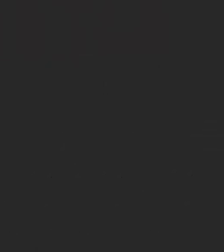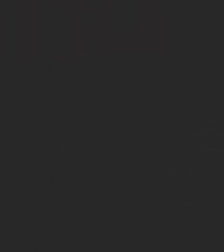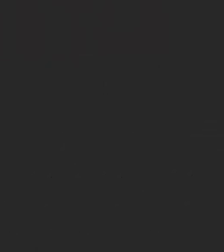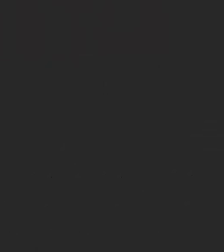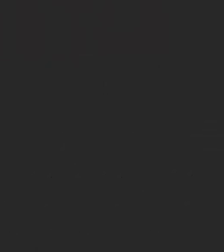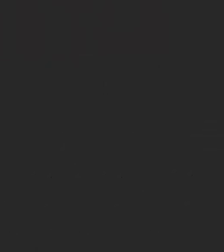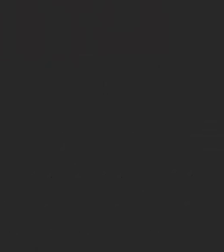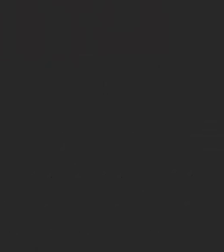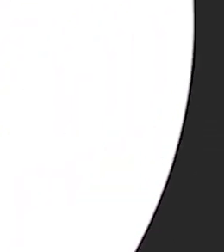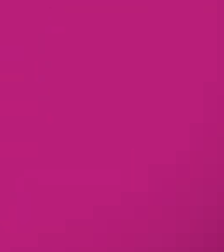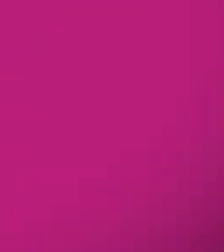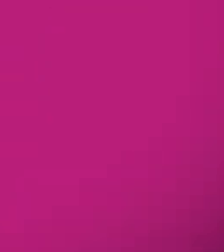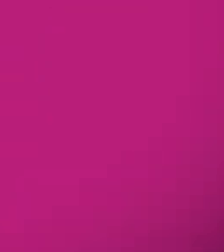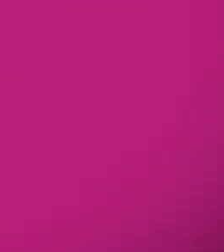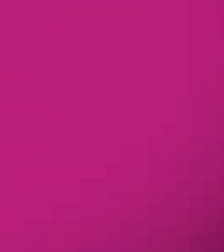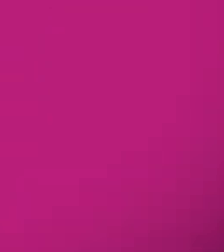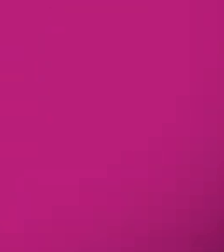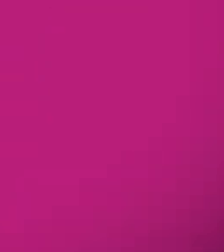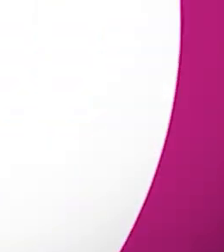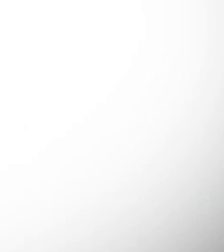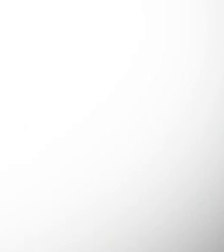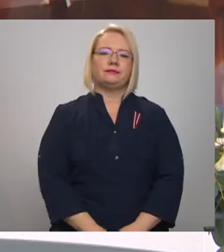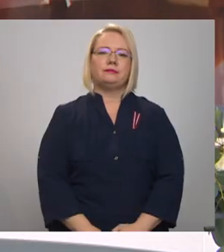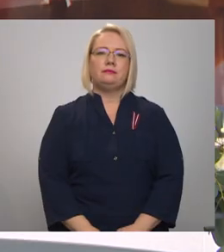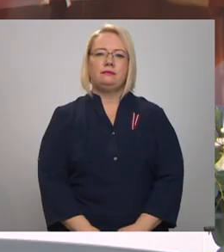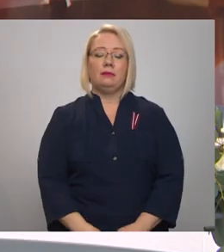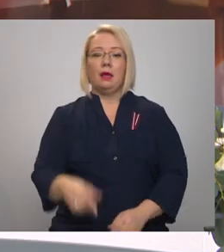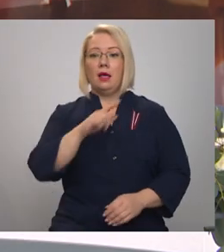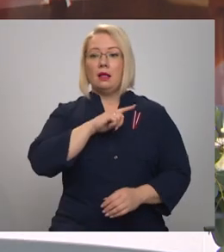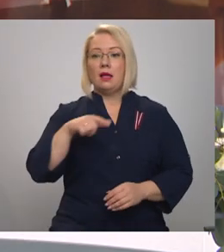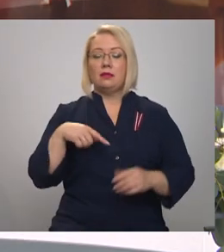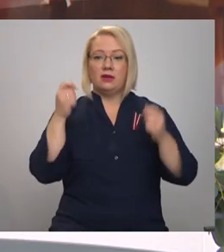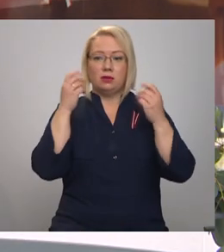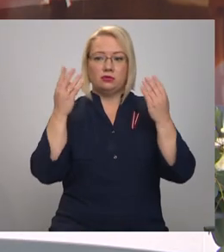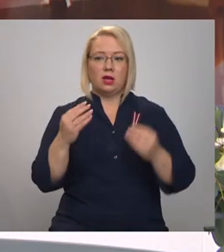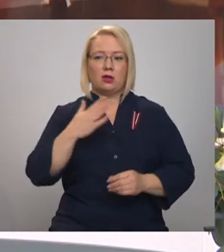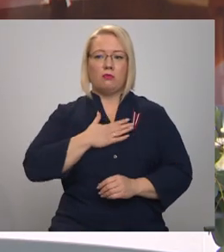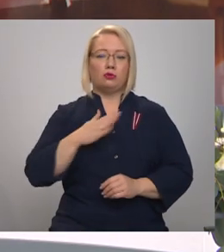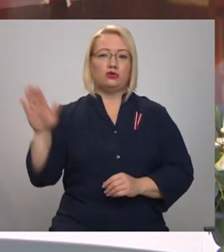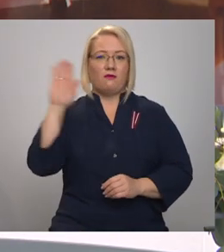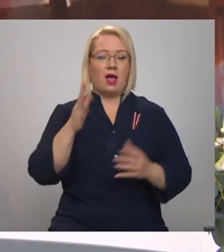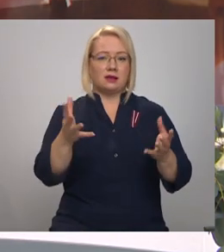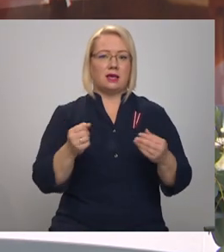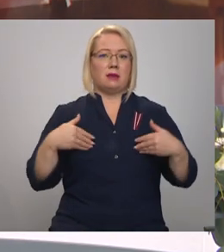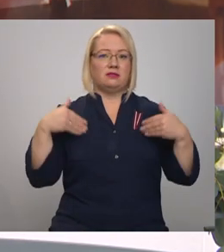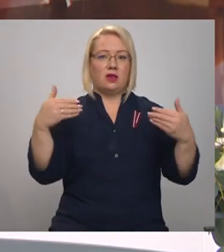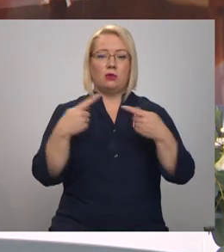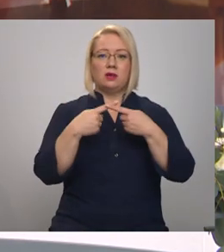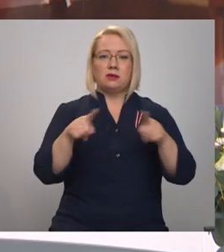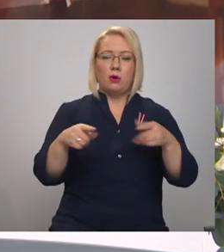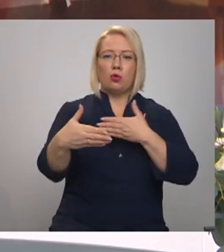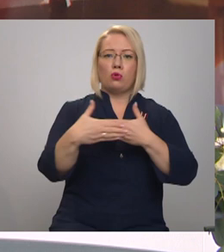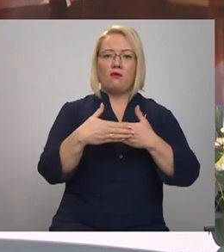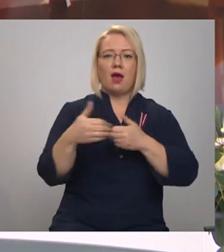Re! Viss ēters ir te! Latvijas dzimšanas dienā mūsu valsts saņem sveicienus arī no citiem bešobām, gan no tuvām